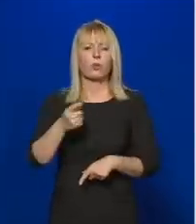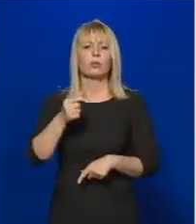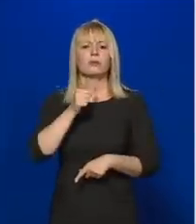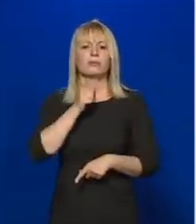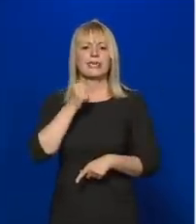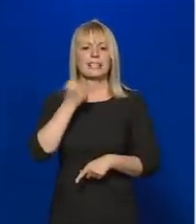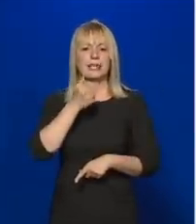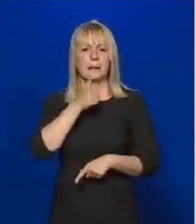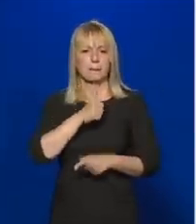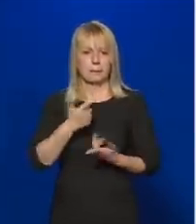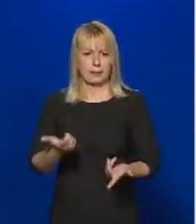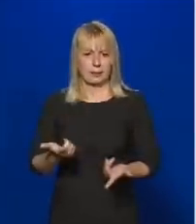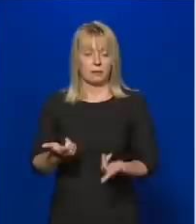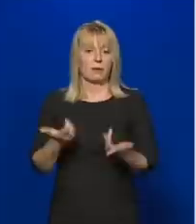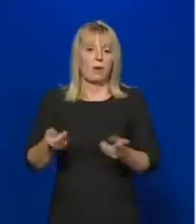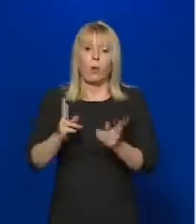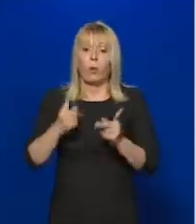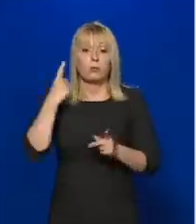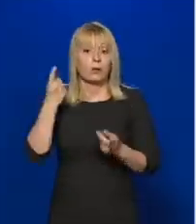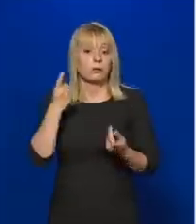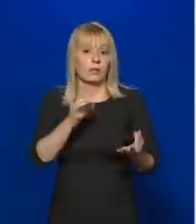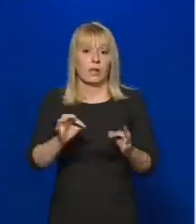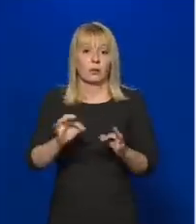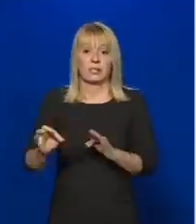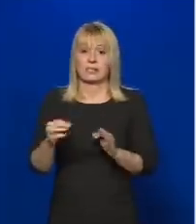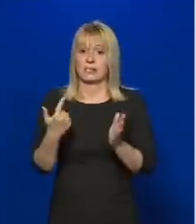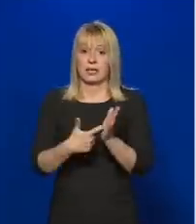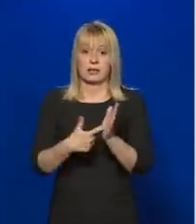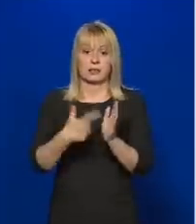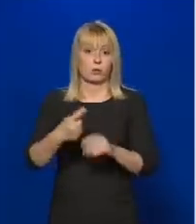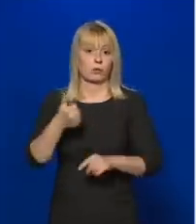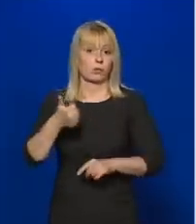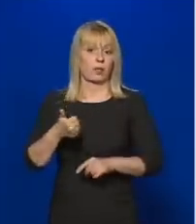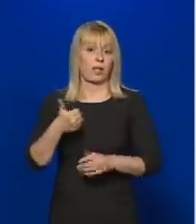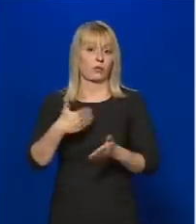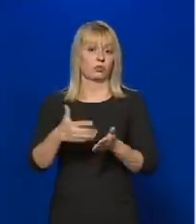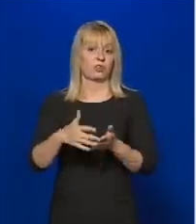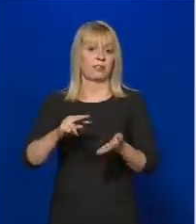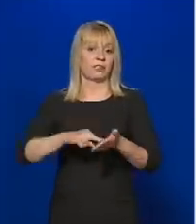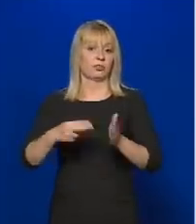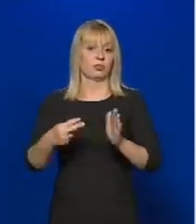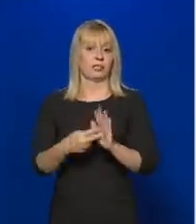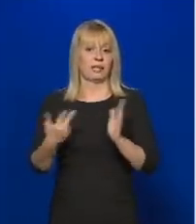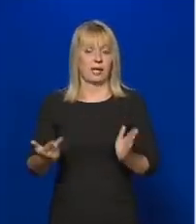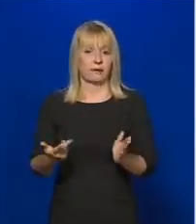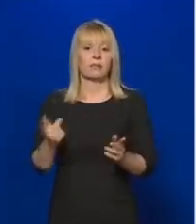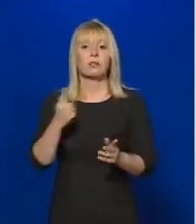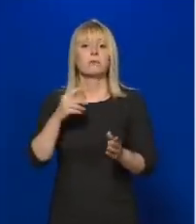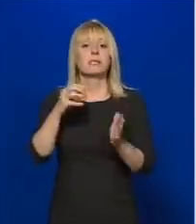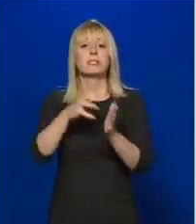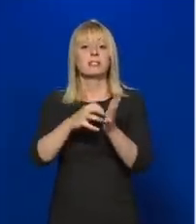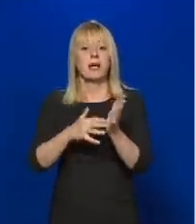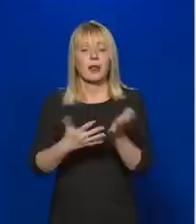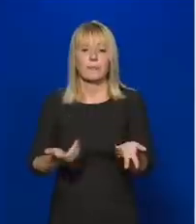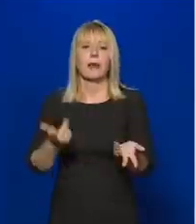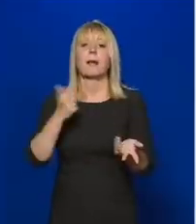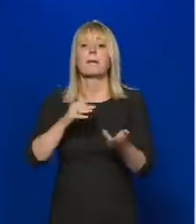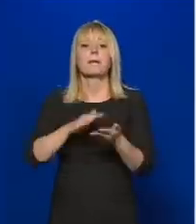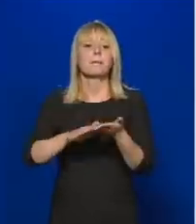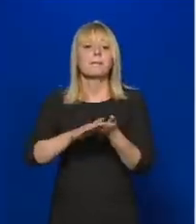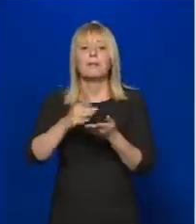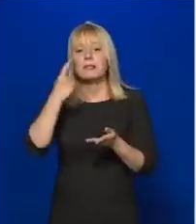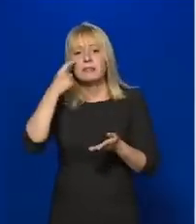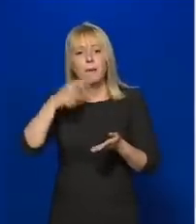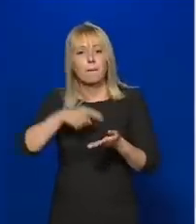Hogyan tudtak így előkészíteni egy 2021-es büdzsétervezetet, mi szerepel benne és milyen szempontok alapján tudtak tervezni?